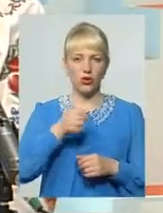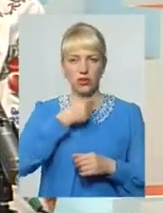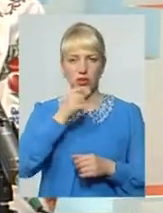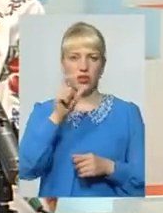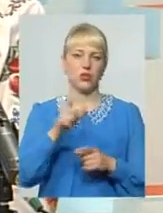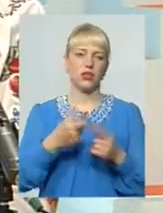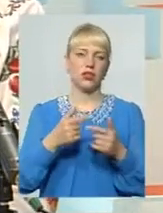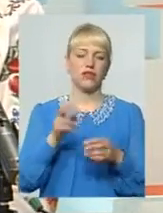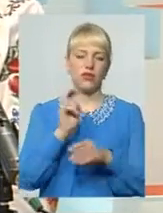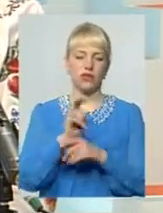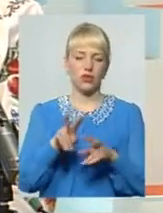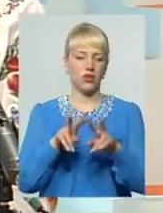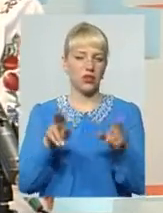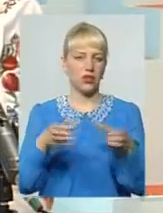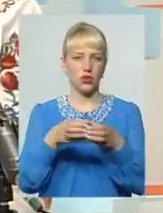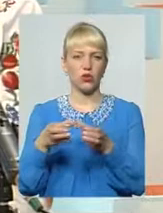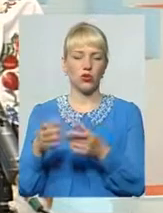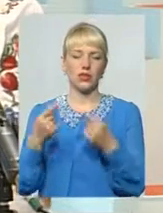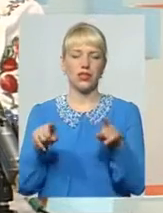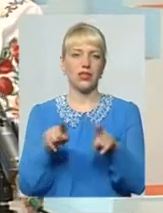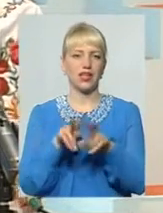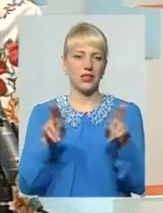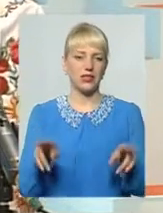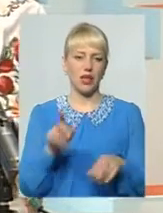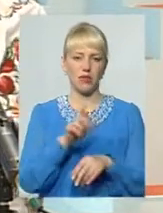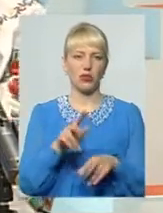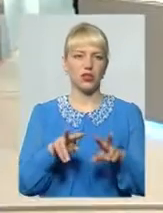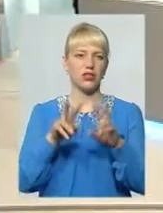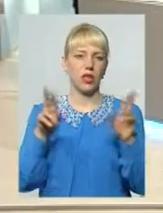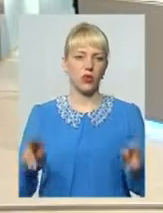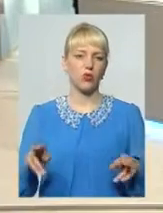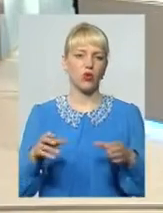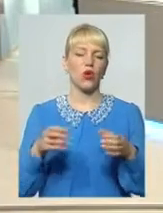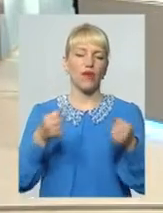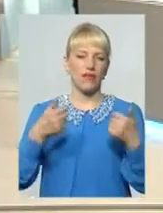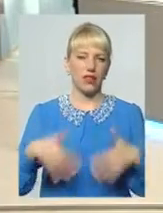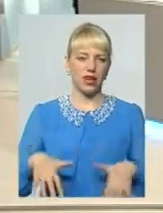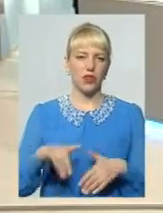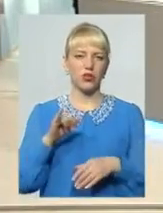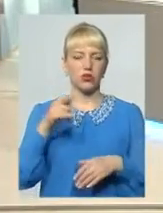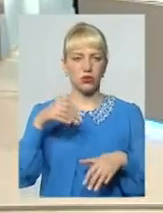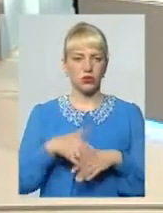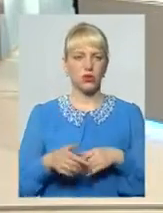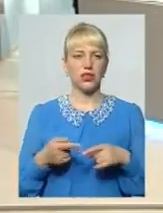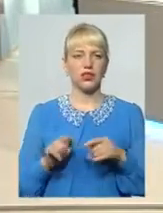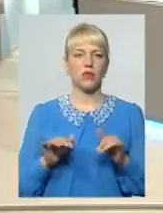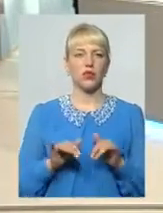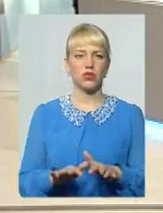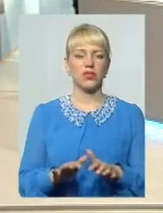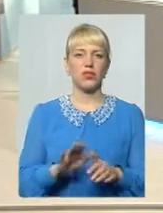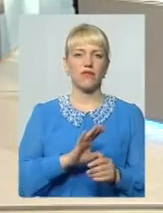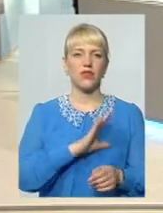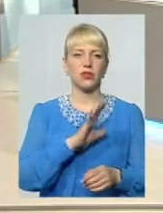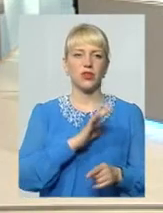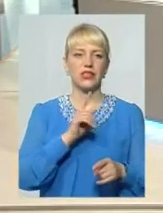групи, де такі ж самі люди з такою ж самою втратою І просто процес відбувається, по